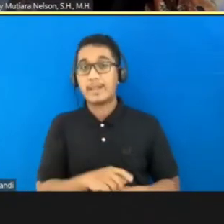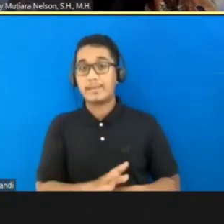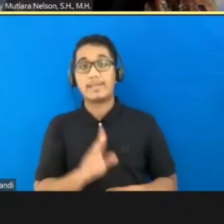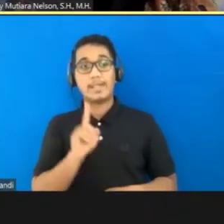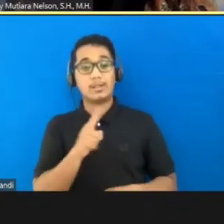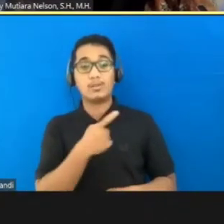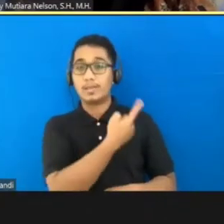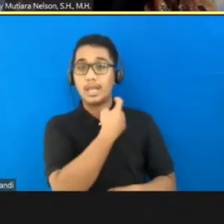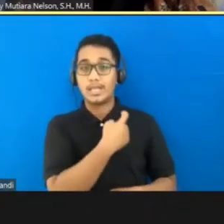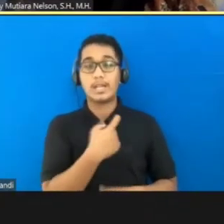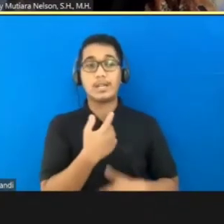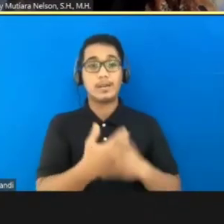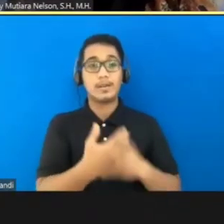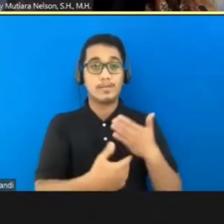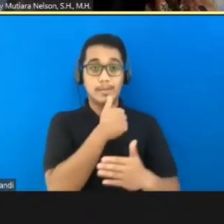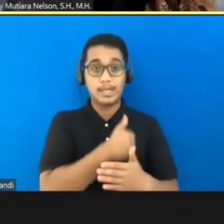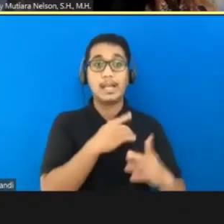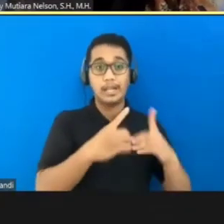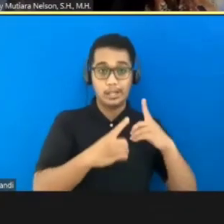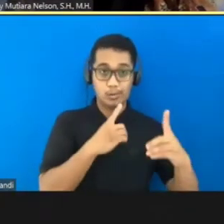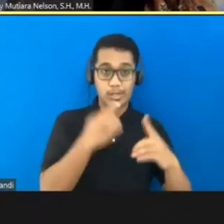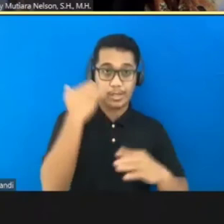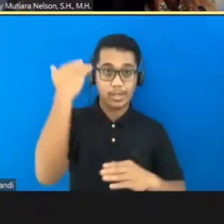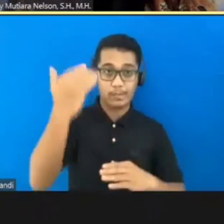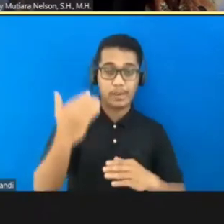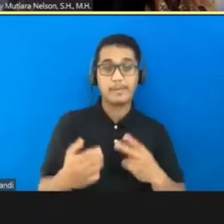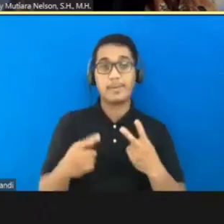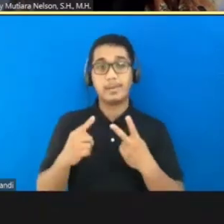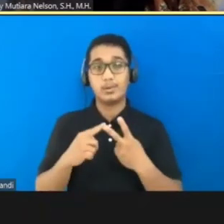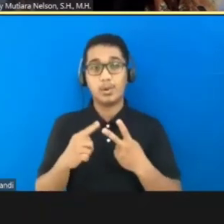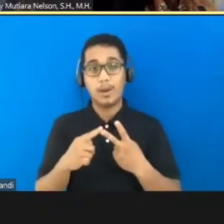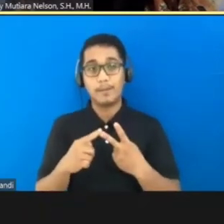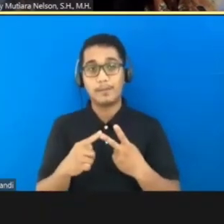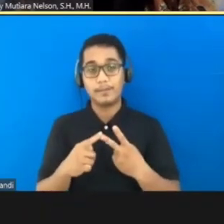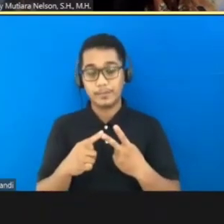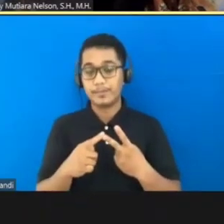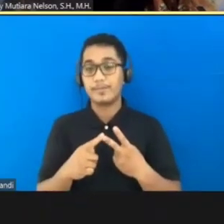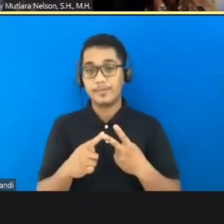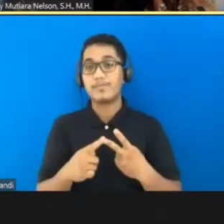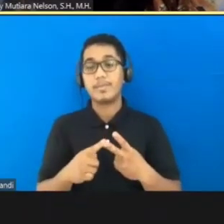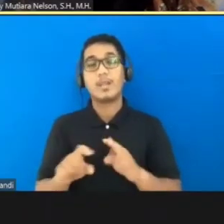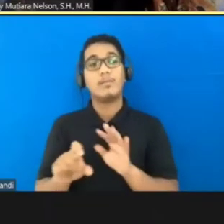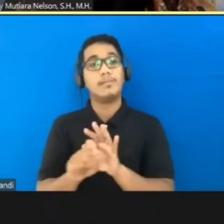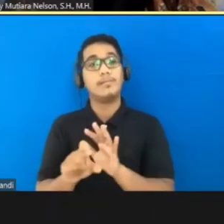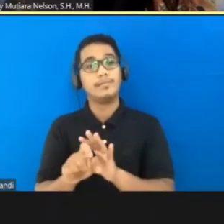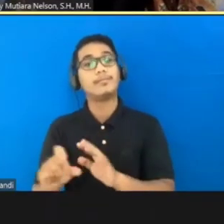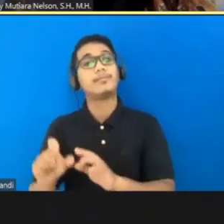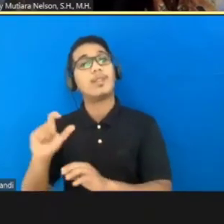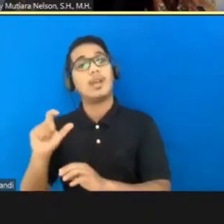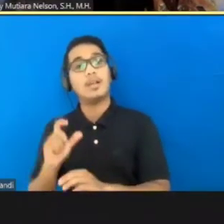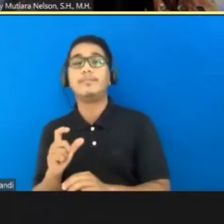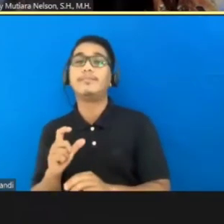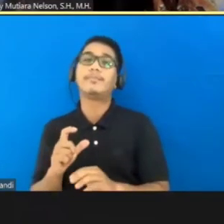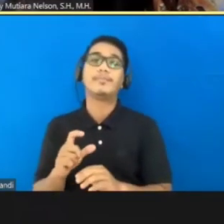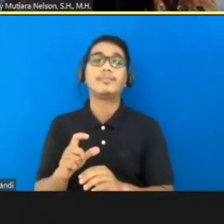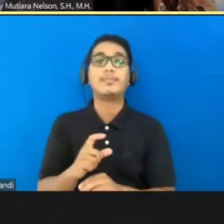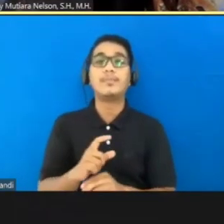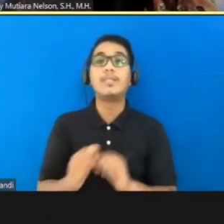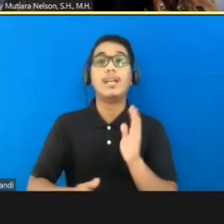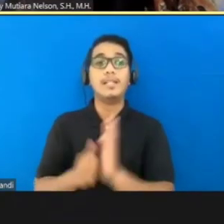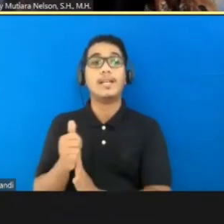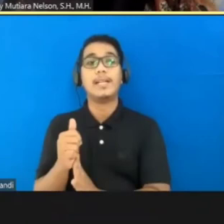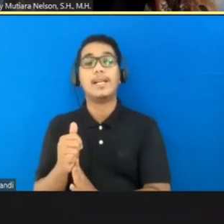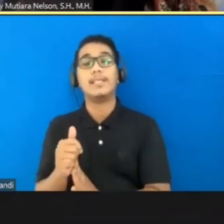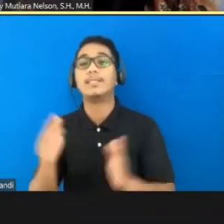ke depannya. Yang kedua yang menarik lagi ini akan diselesaikan dengan cara proses pemeriksaan acara singkat jika ada pengakuan dari terdakwa